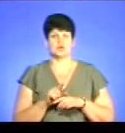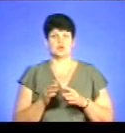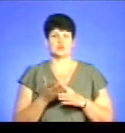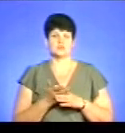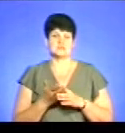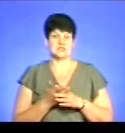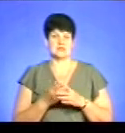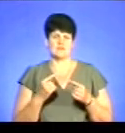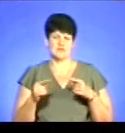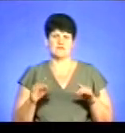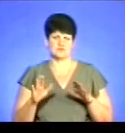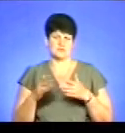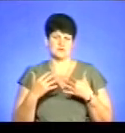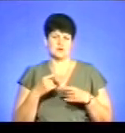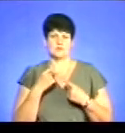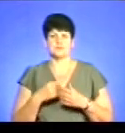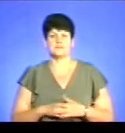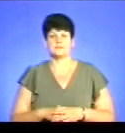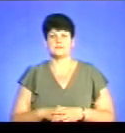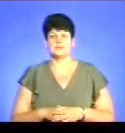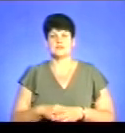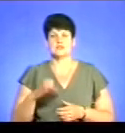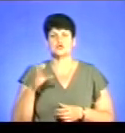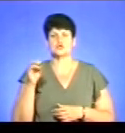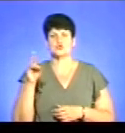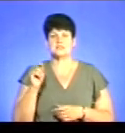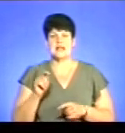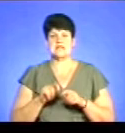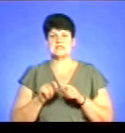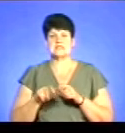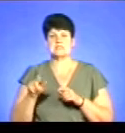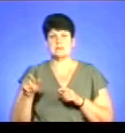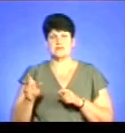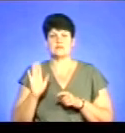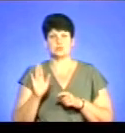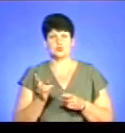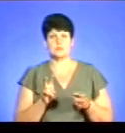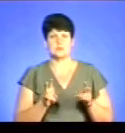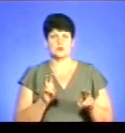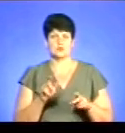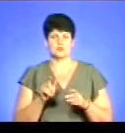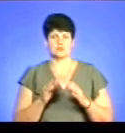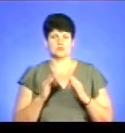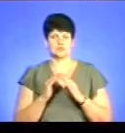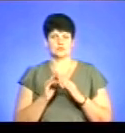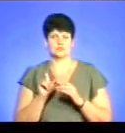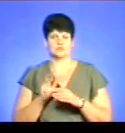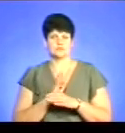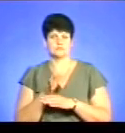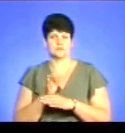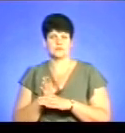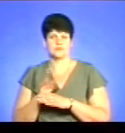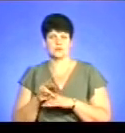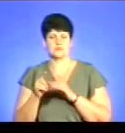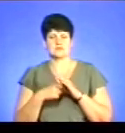Та в інших випадках, як я їх назвав. Соціальні інспектори, чи відвідуватимуть вони, помешкання жителів краю, щоб дізнатися